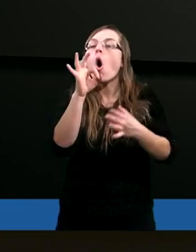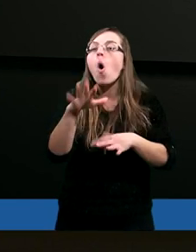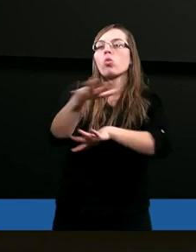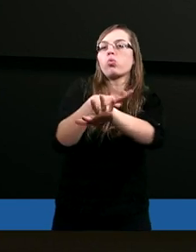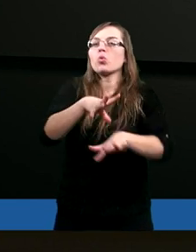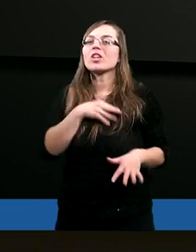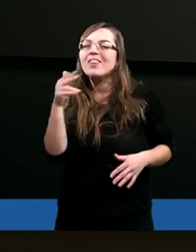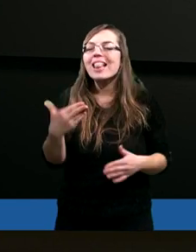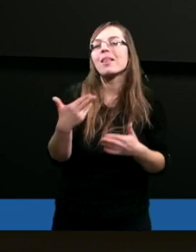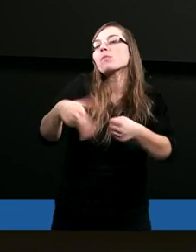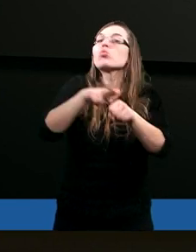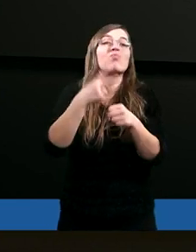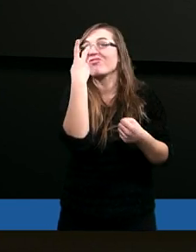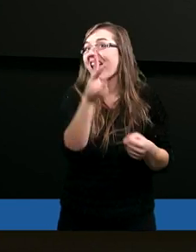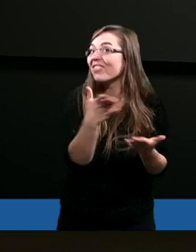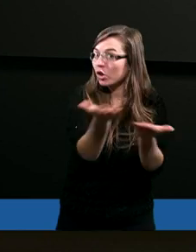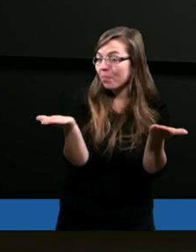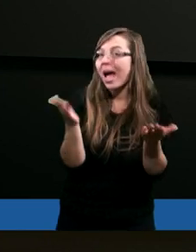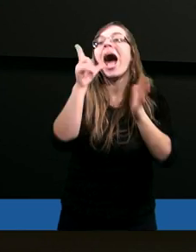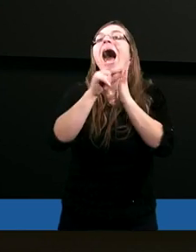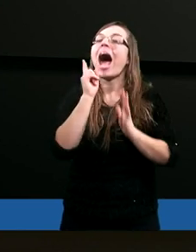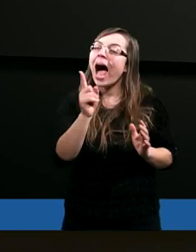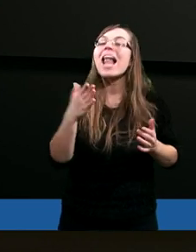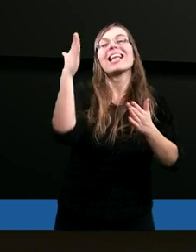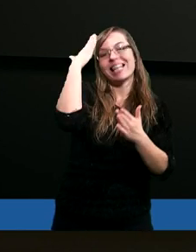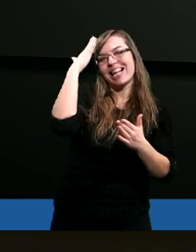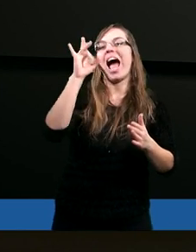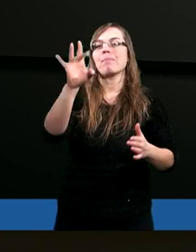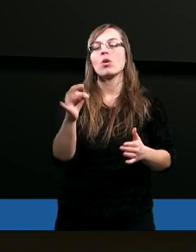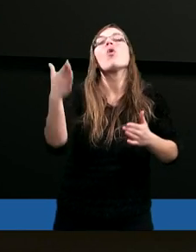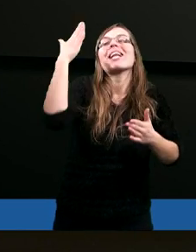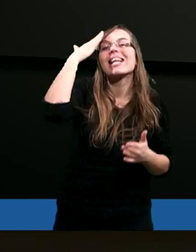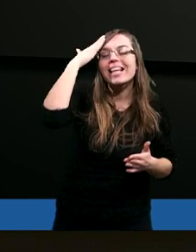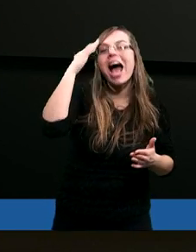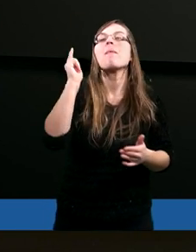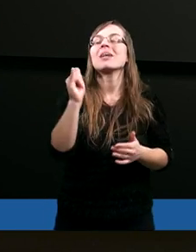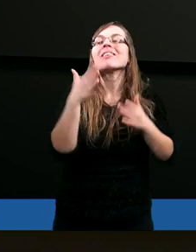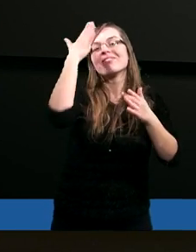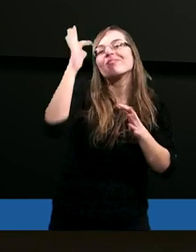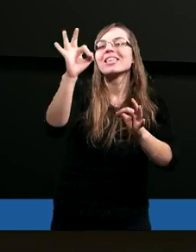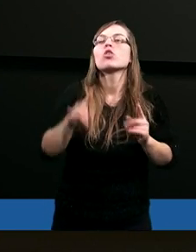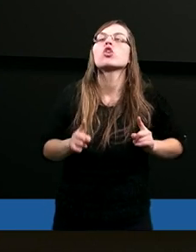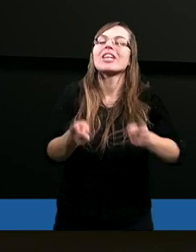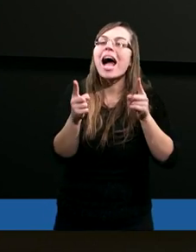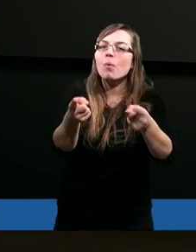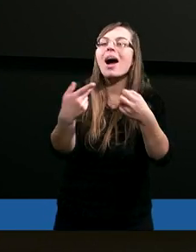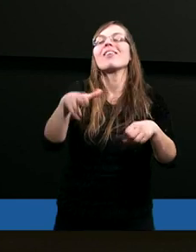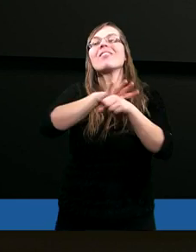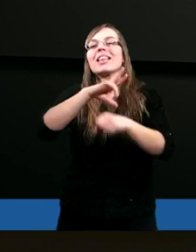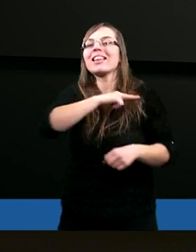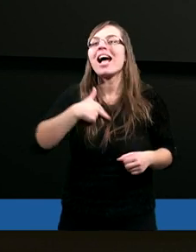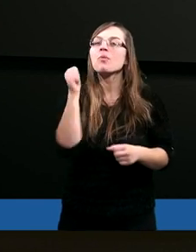Świętym, którego nie widzimy, ale znamy Go. Znamy Go z Jego działania w naszym